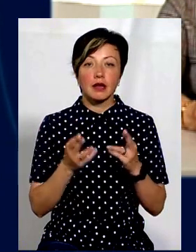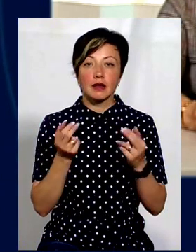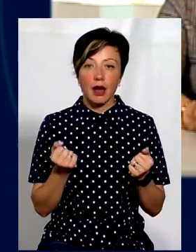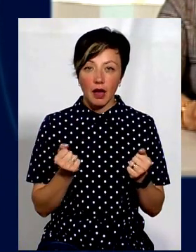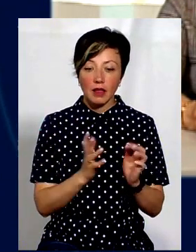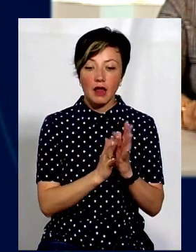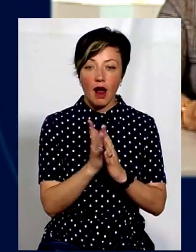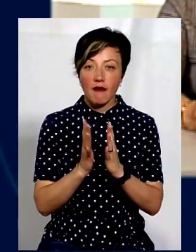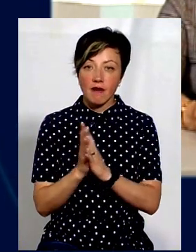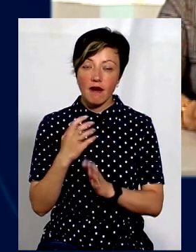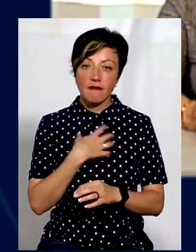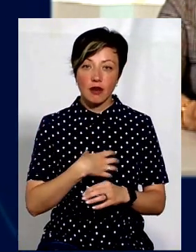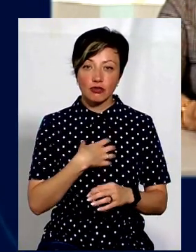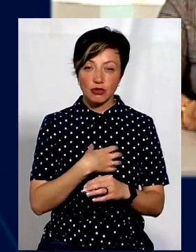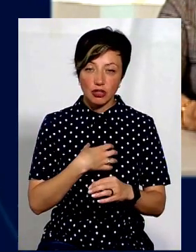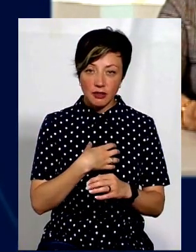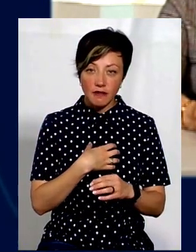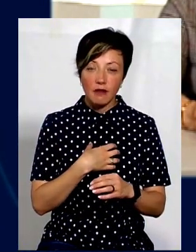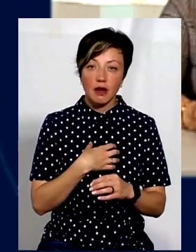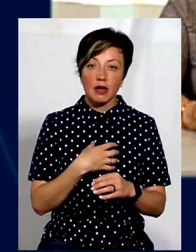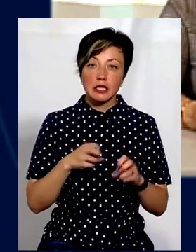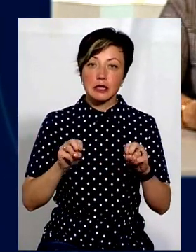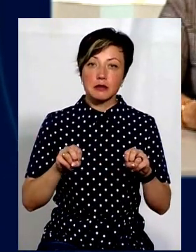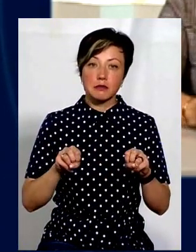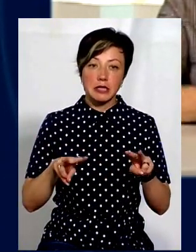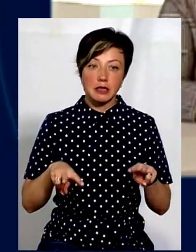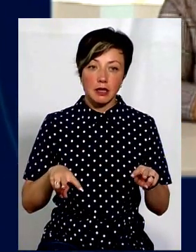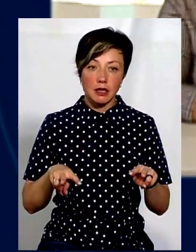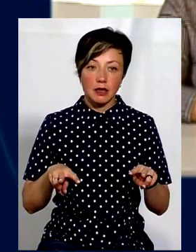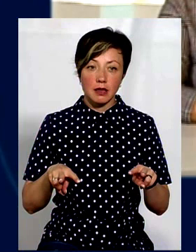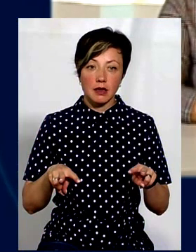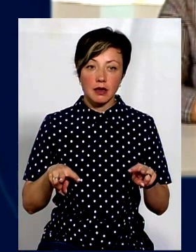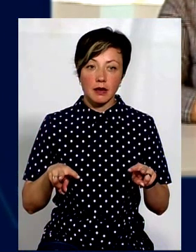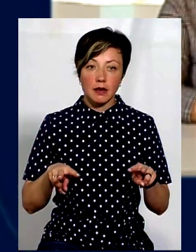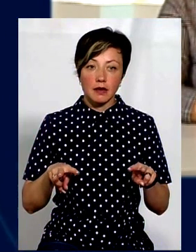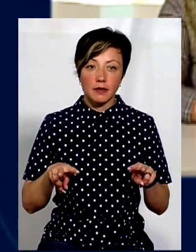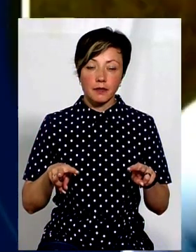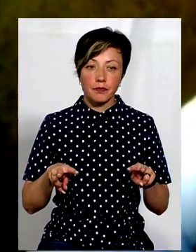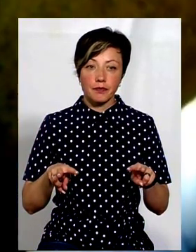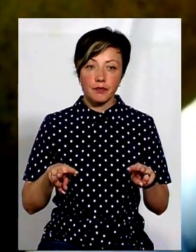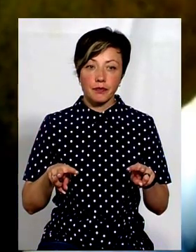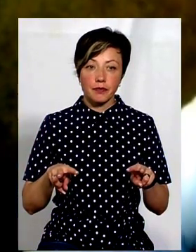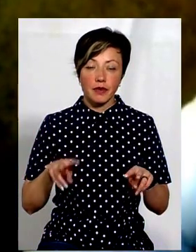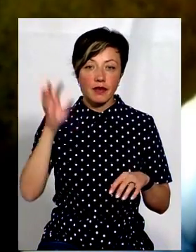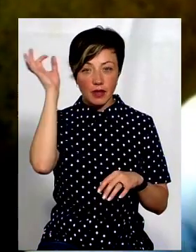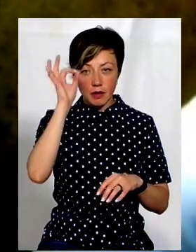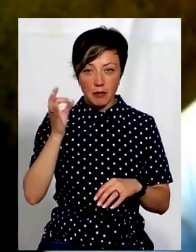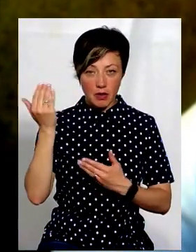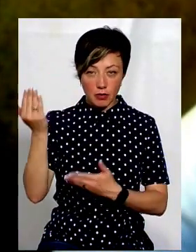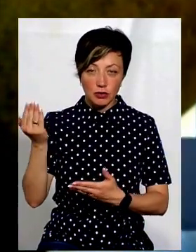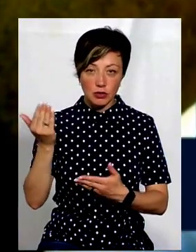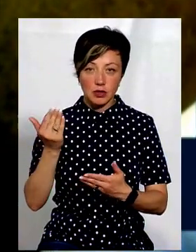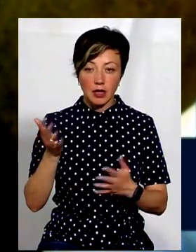трава дуже важлива на початкових стадіях. Це спеціальний, такий виведений Німеччині